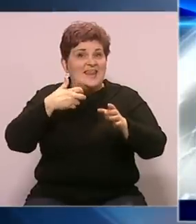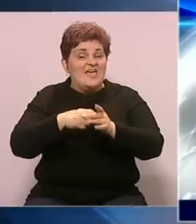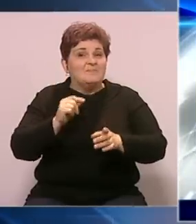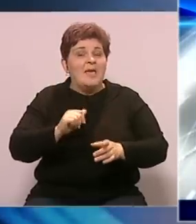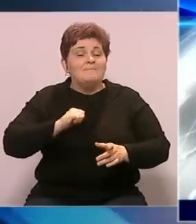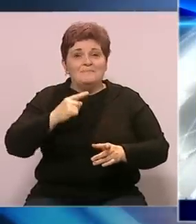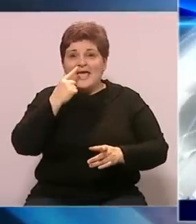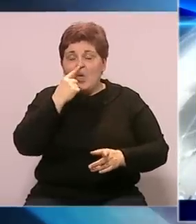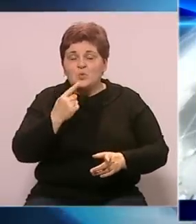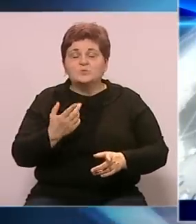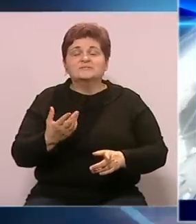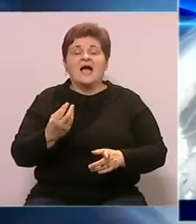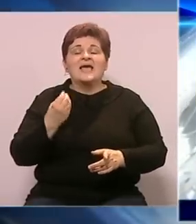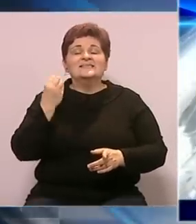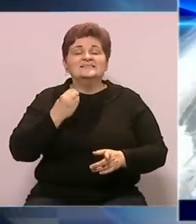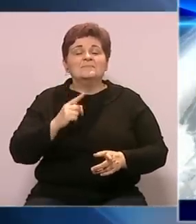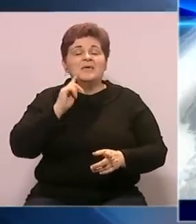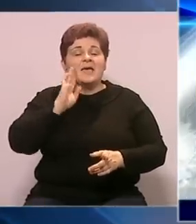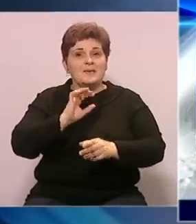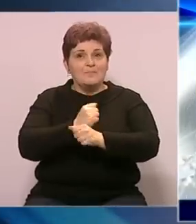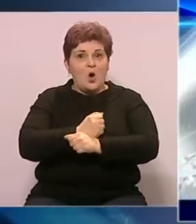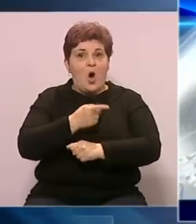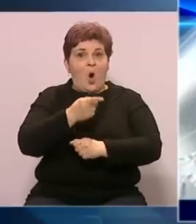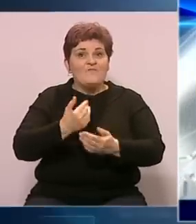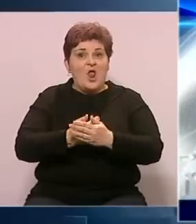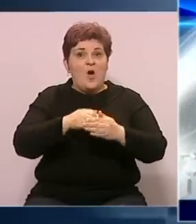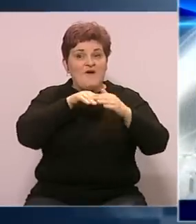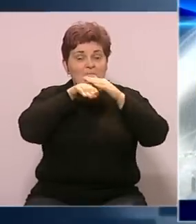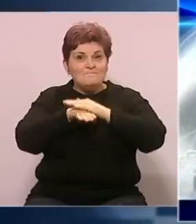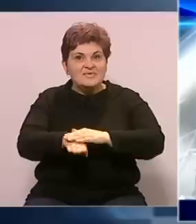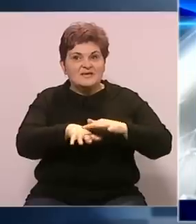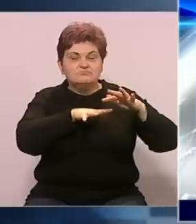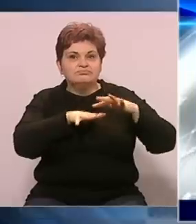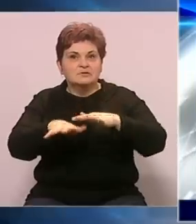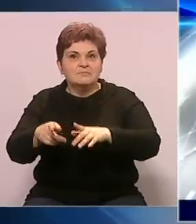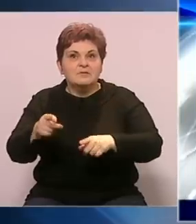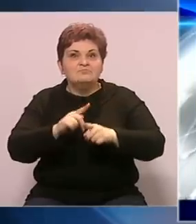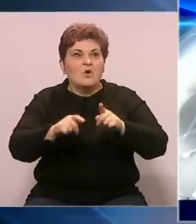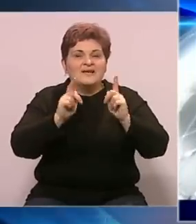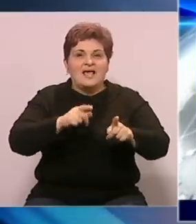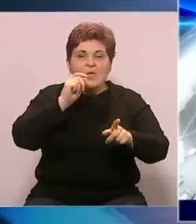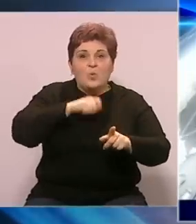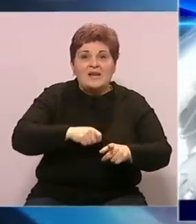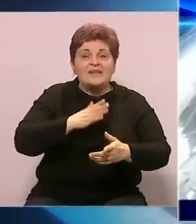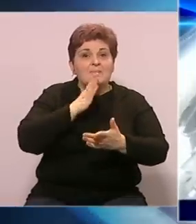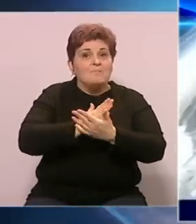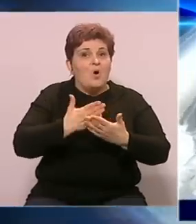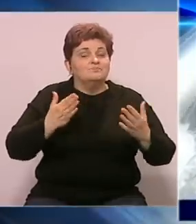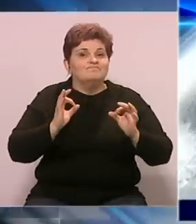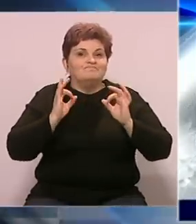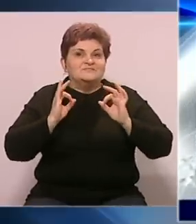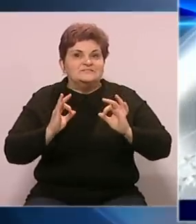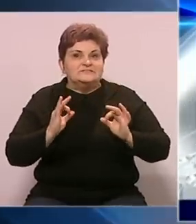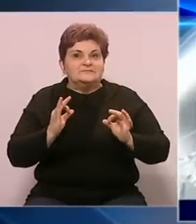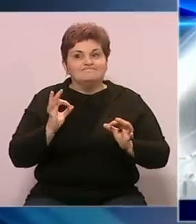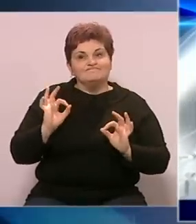su Bjelorusija, Srbija i Bosne i Hercegovina. Ova bi nova migranska kriza kao izravna posljedica rata u Ukrajini mogla postati značajan sigurnosni